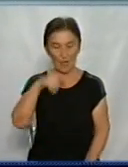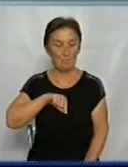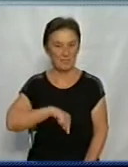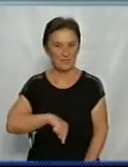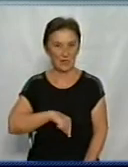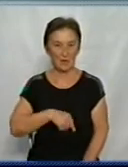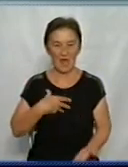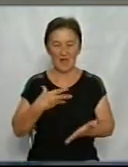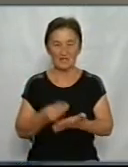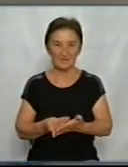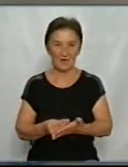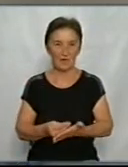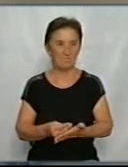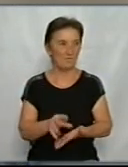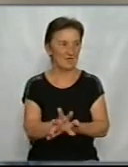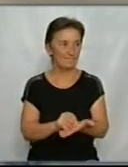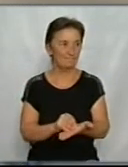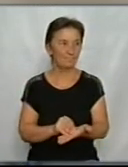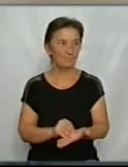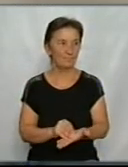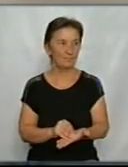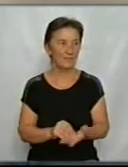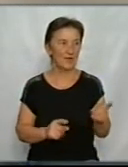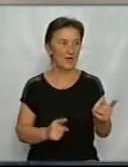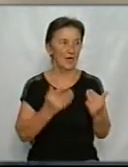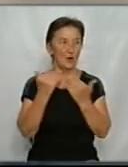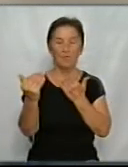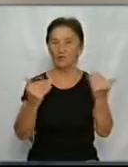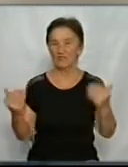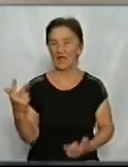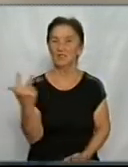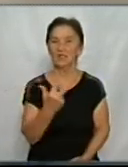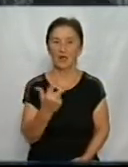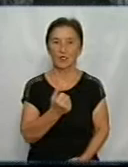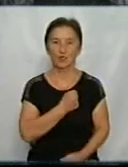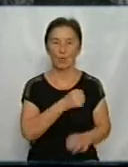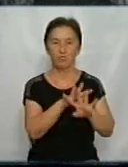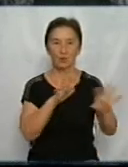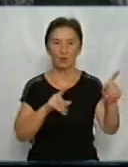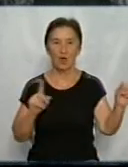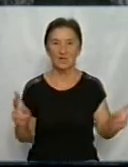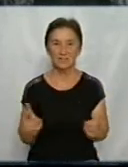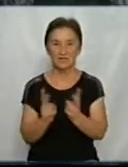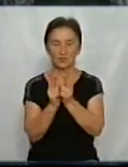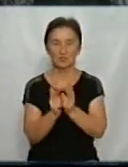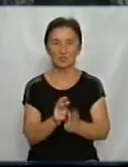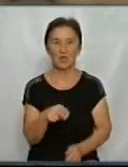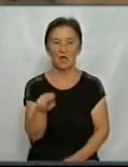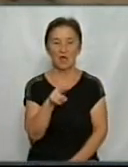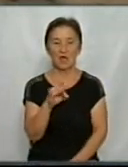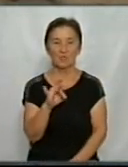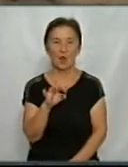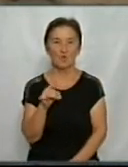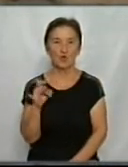надихати інших. Це музей 3-го полку спецпризначення. Тут зустрічає нашу знімальну групу Вадим Довгорук.